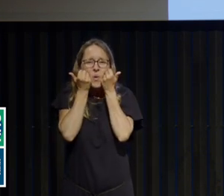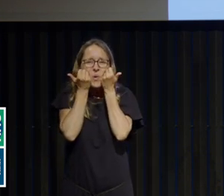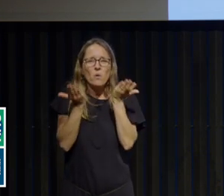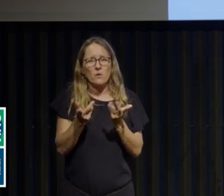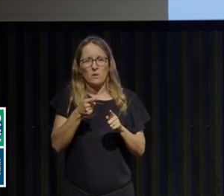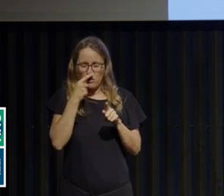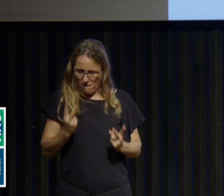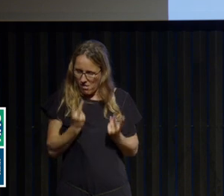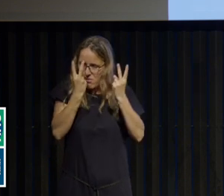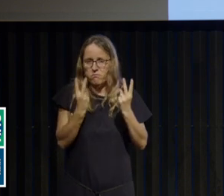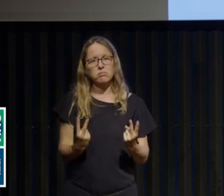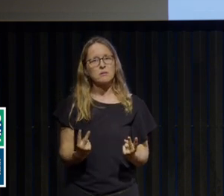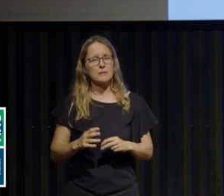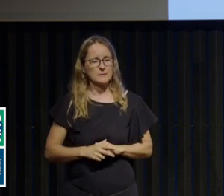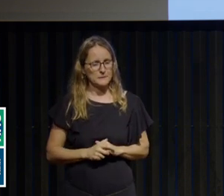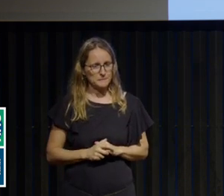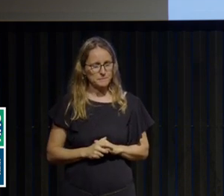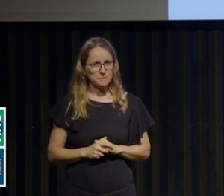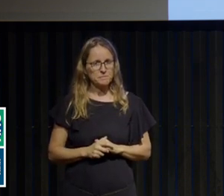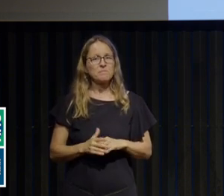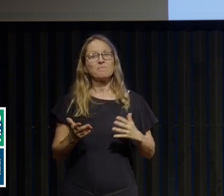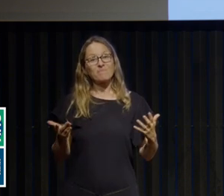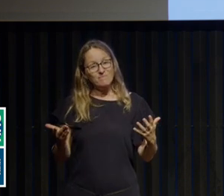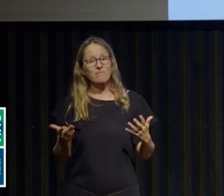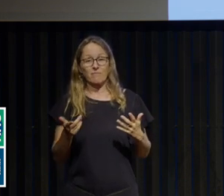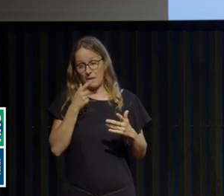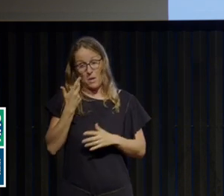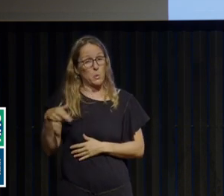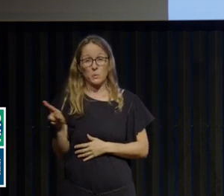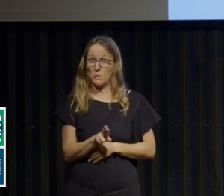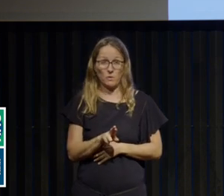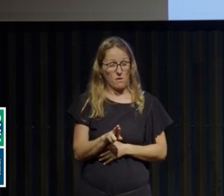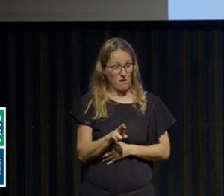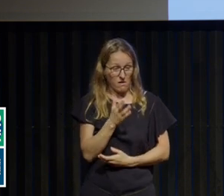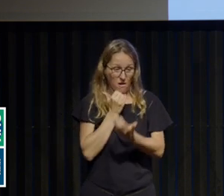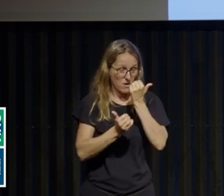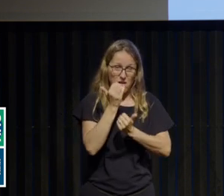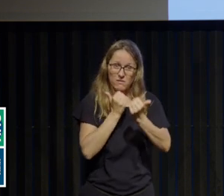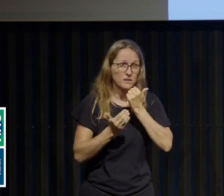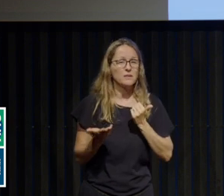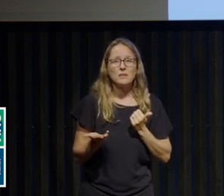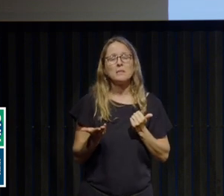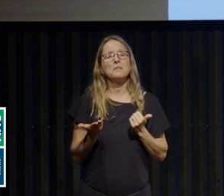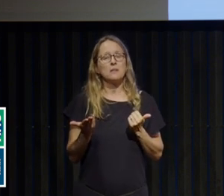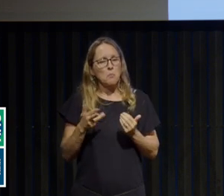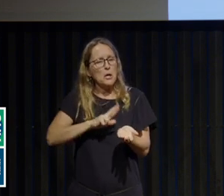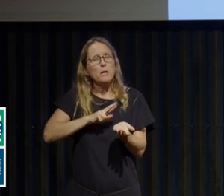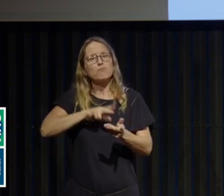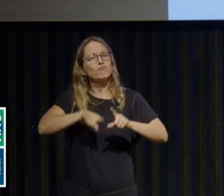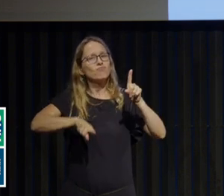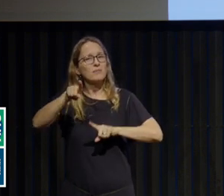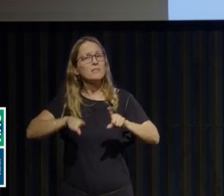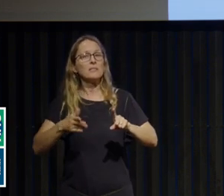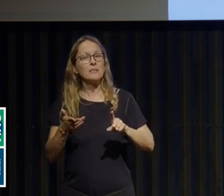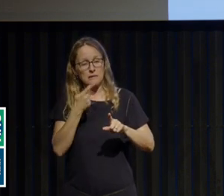de mésestime de soi. Et les crises surviennent de façon assez variable. Alors, pour poser le diagnostic,